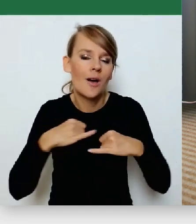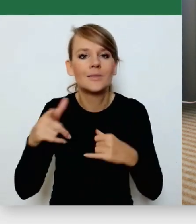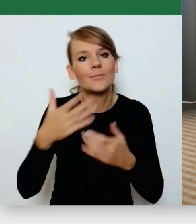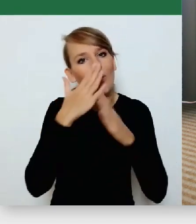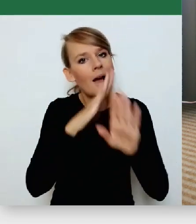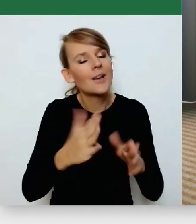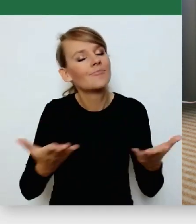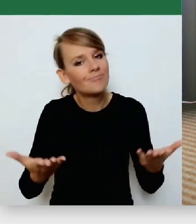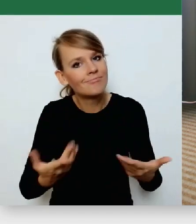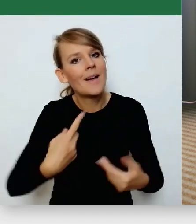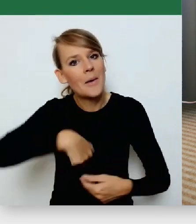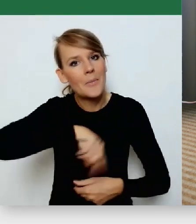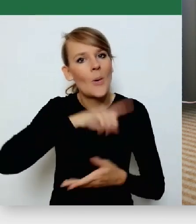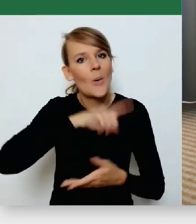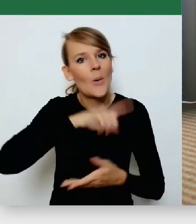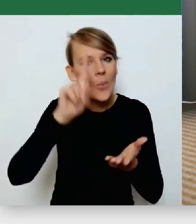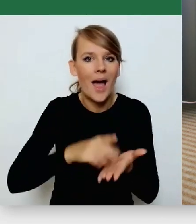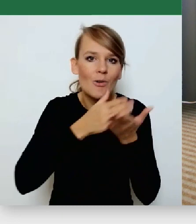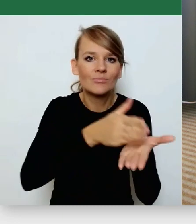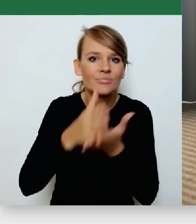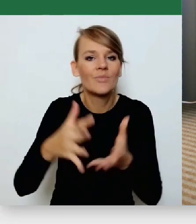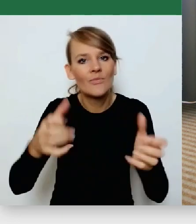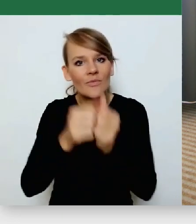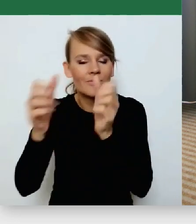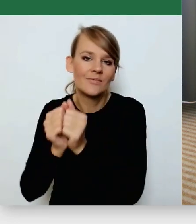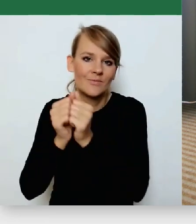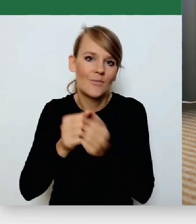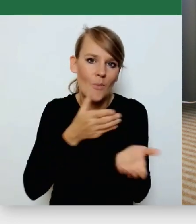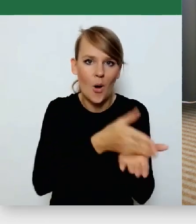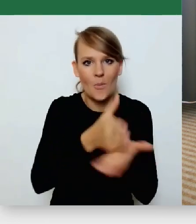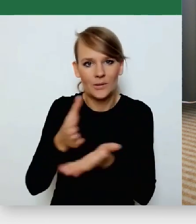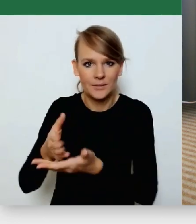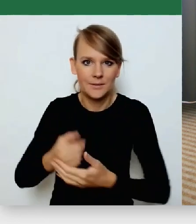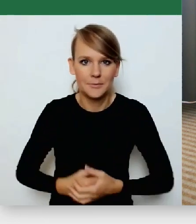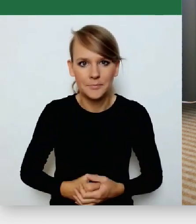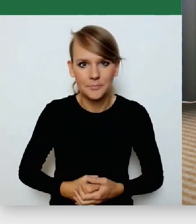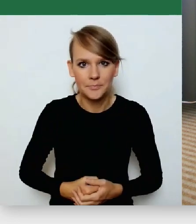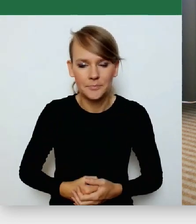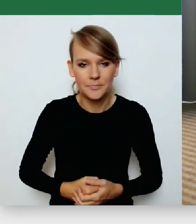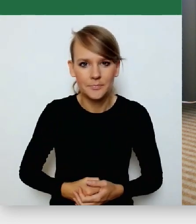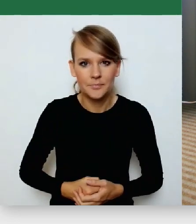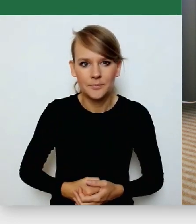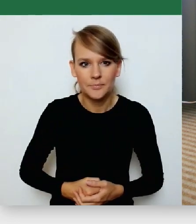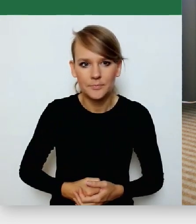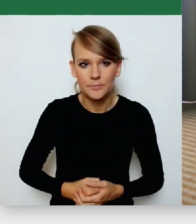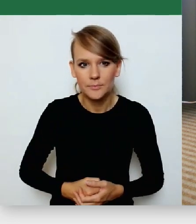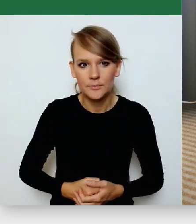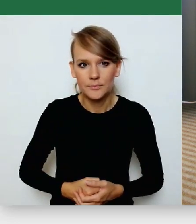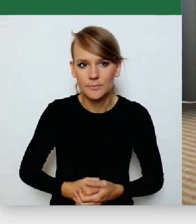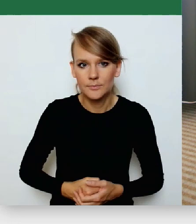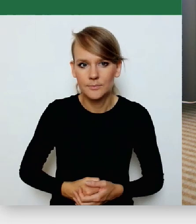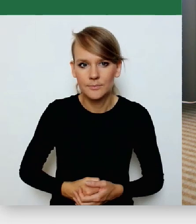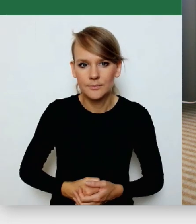tych zbawicieli, którzy właśnie podają nam pomocną dłoń. To ja też na krótko